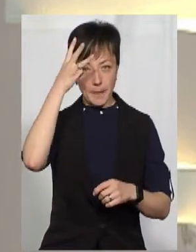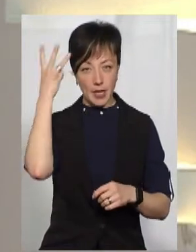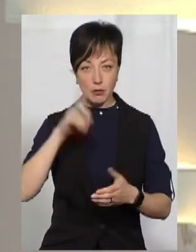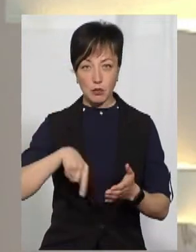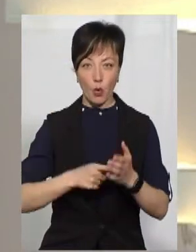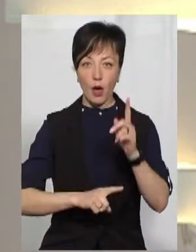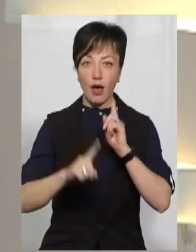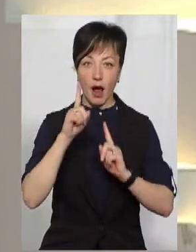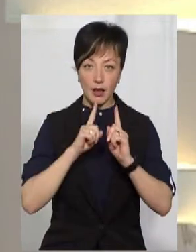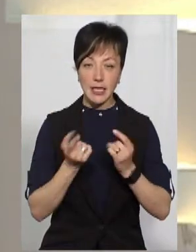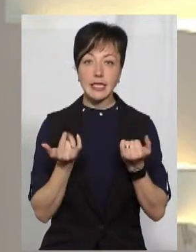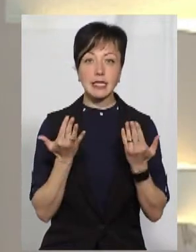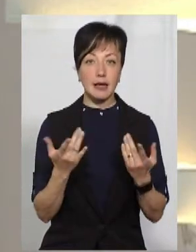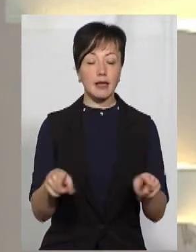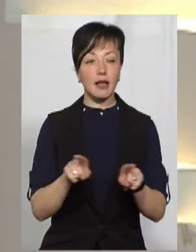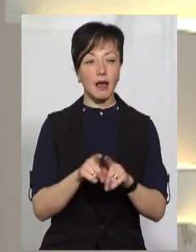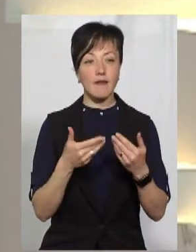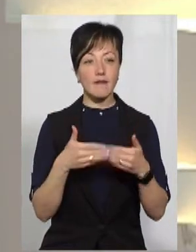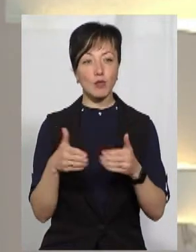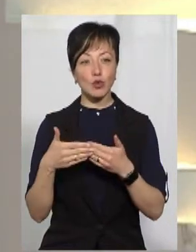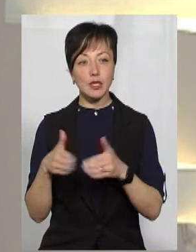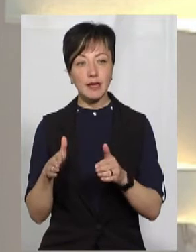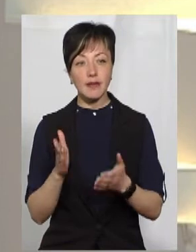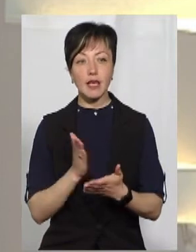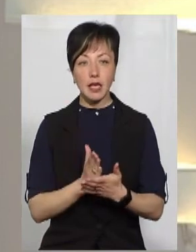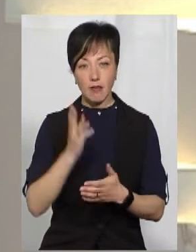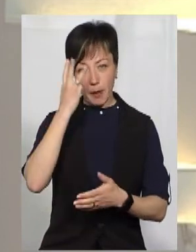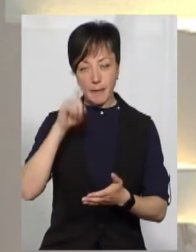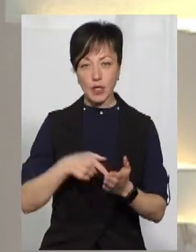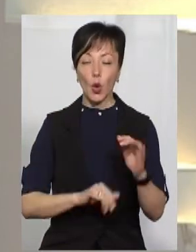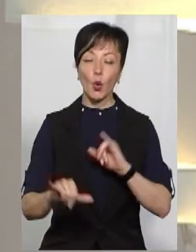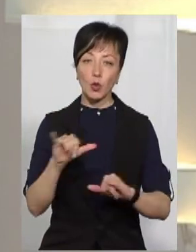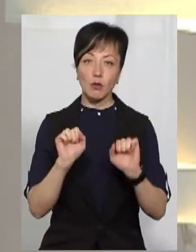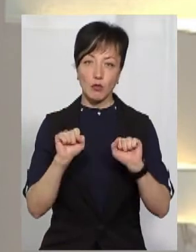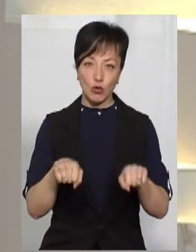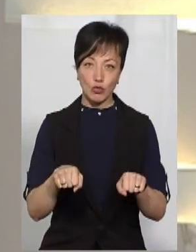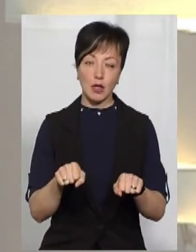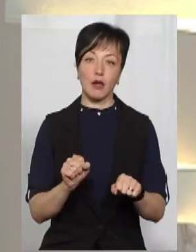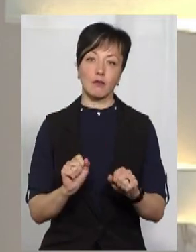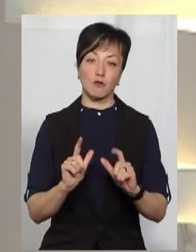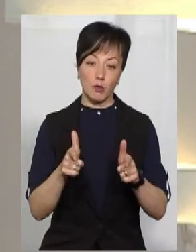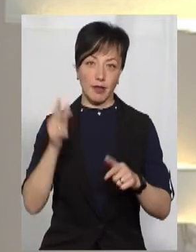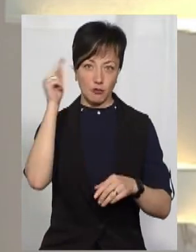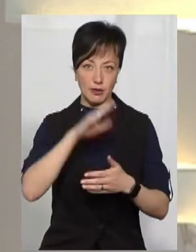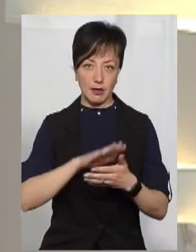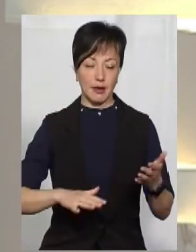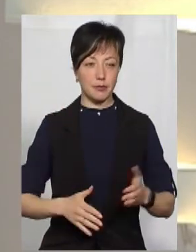Хмельницької міської ради, скільки таких випускників є у Хмельницькому, та куди вони можуть піти навчатися.